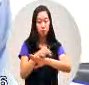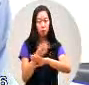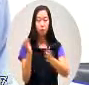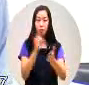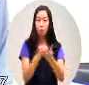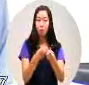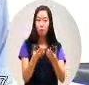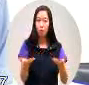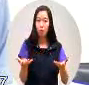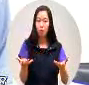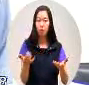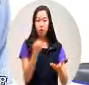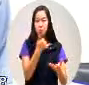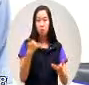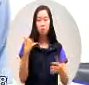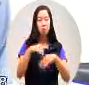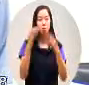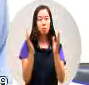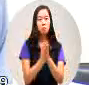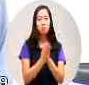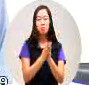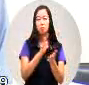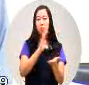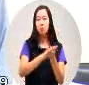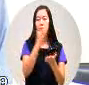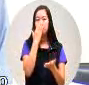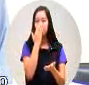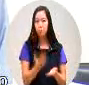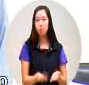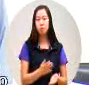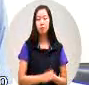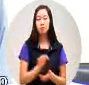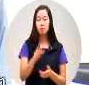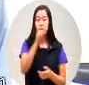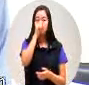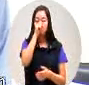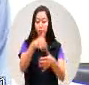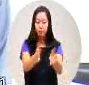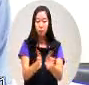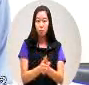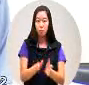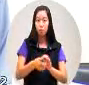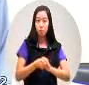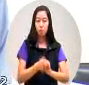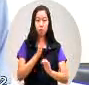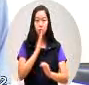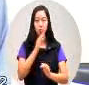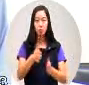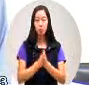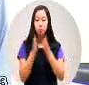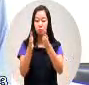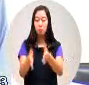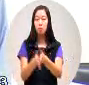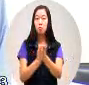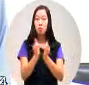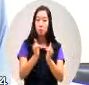会完全失败的一个好的政府团队必须是有民意